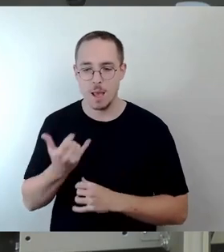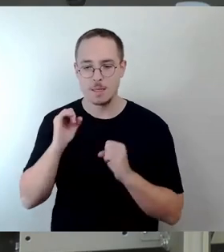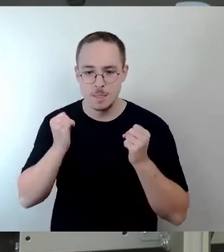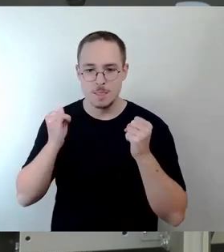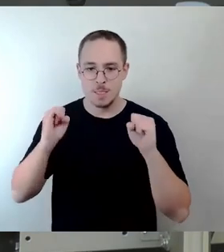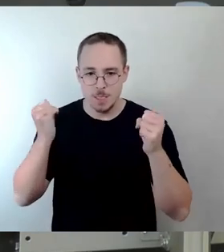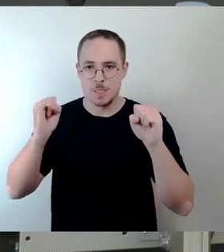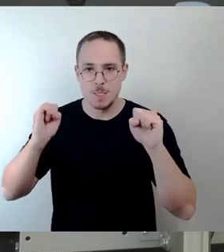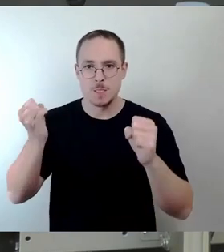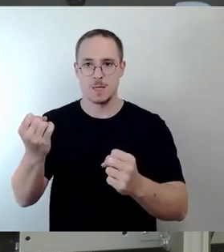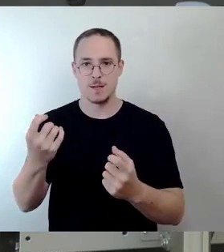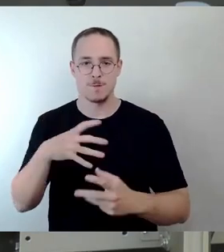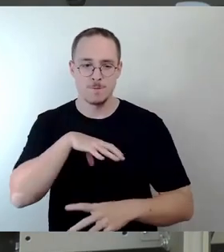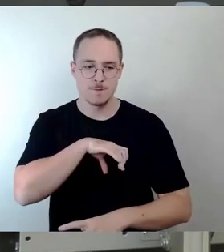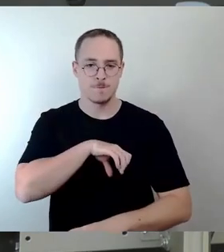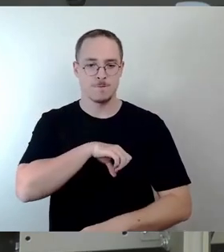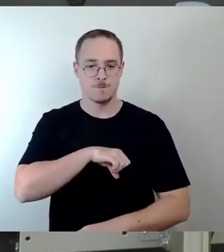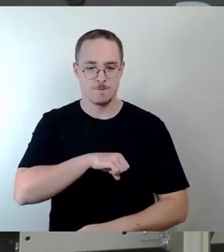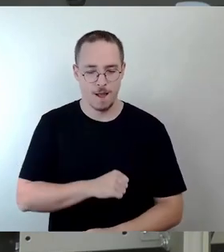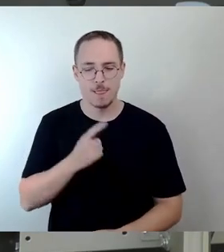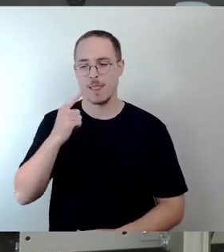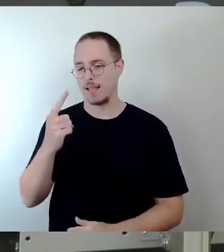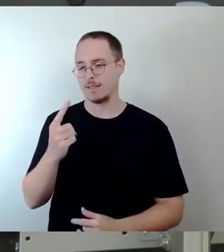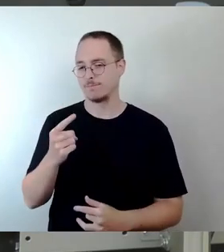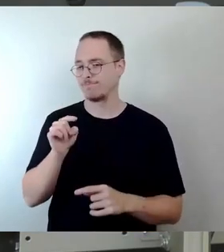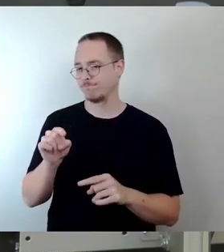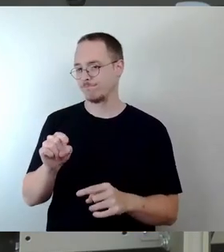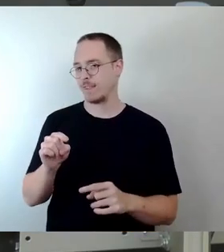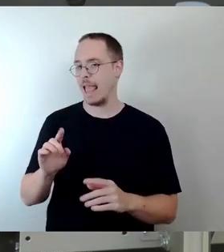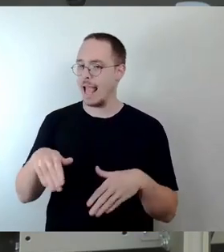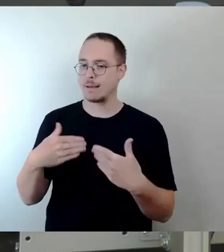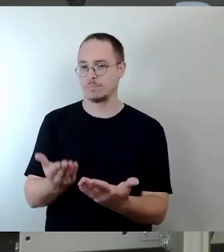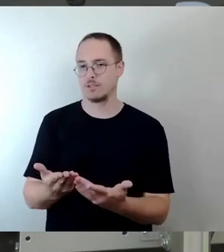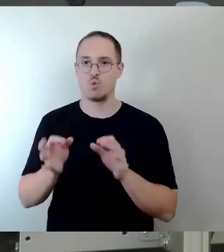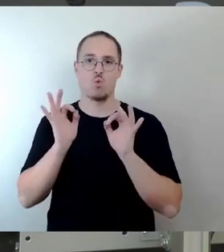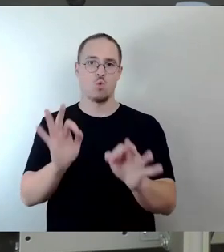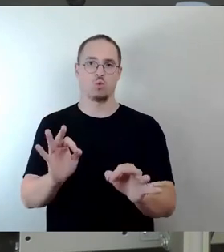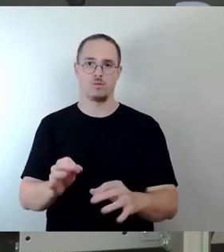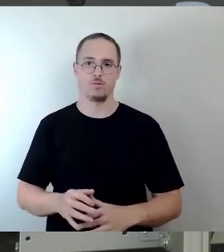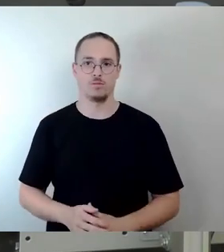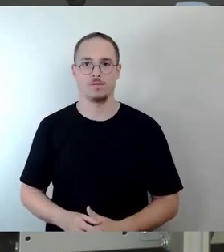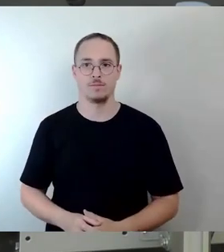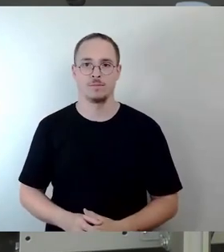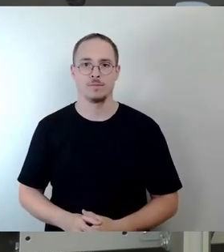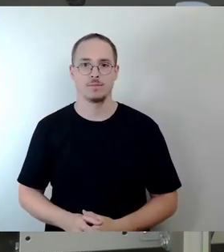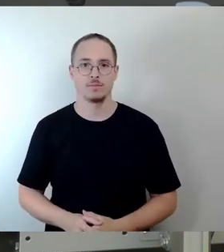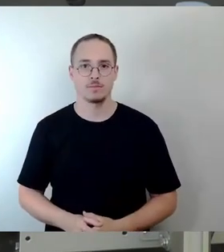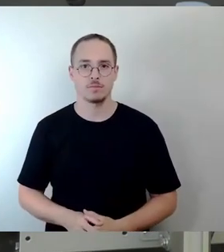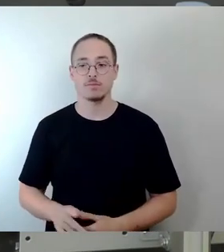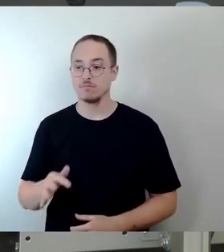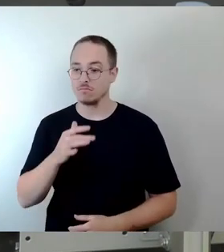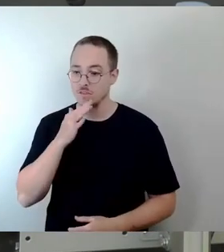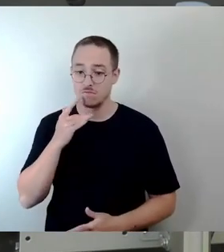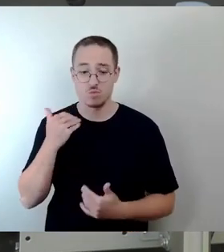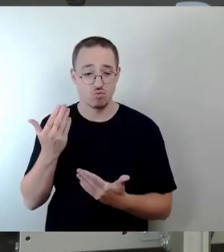auch ein gutes Ergebnis einstellt. Hier bei diesem beharrlichen Bemühen war auch die Verwaltung